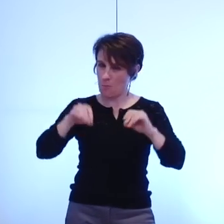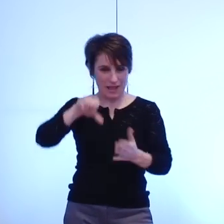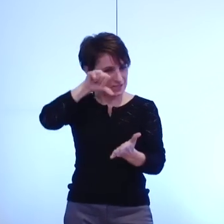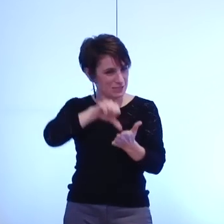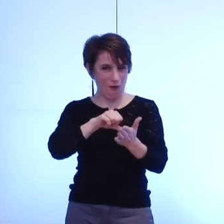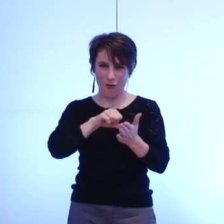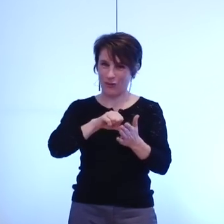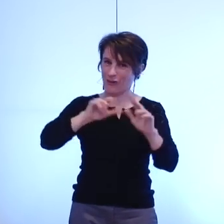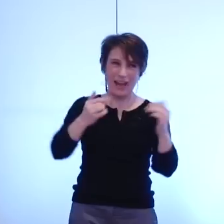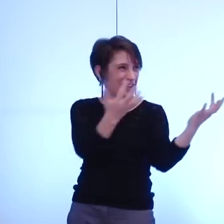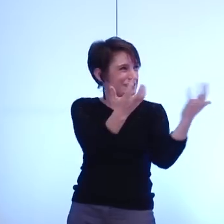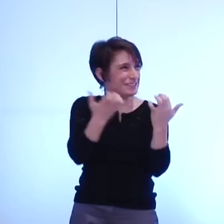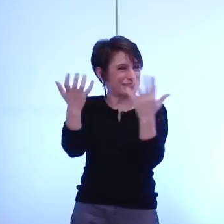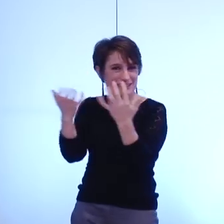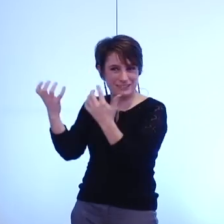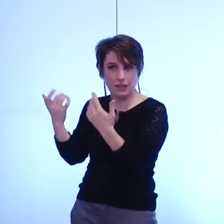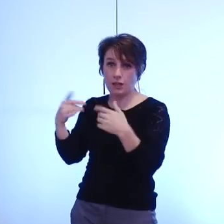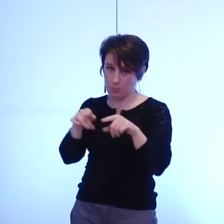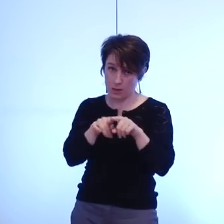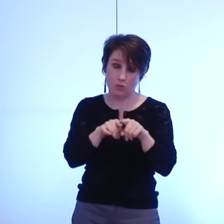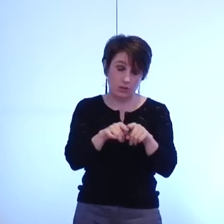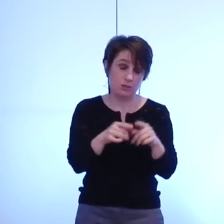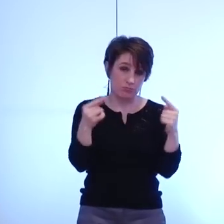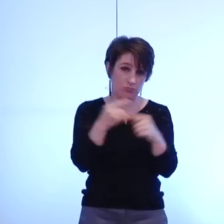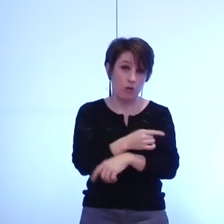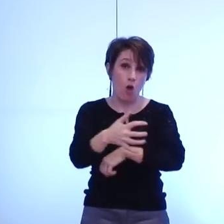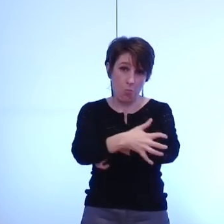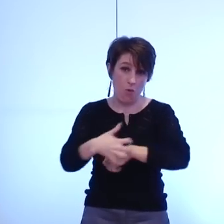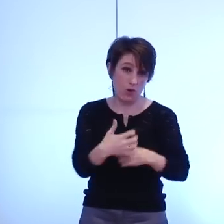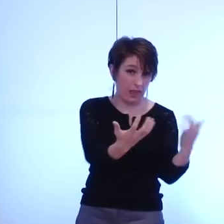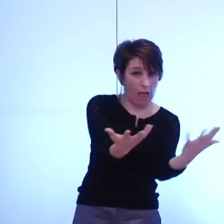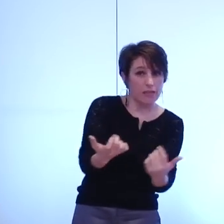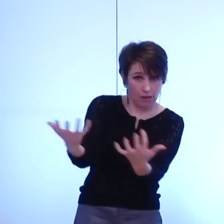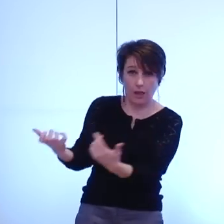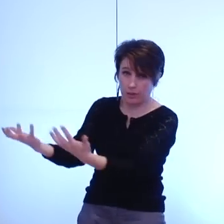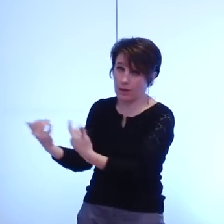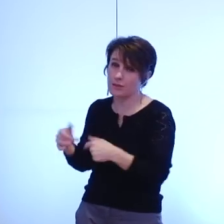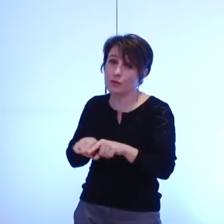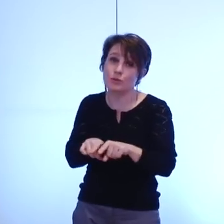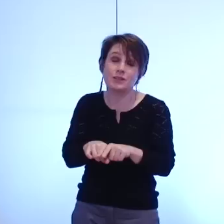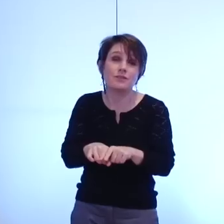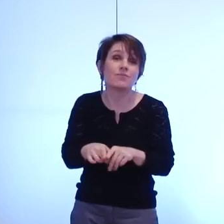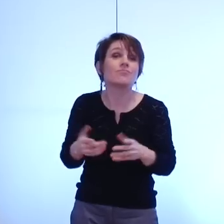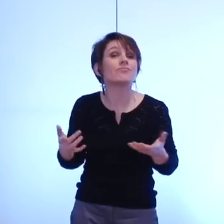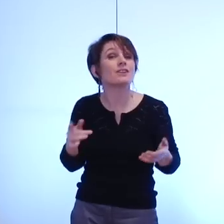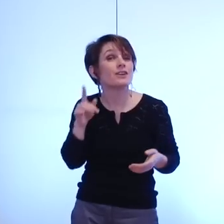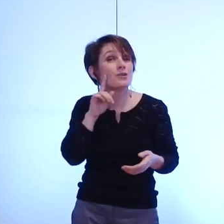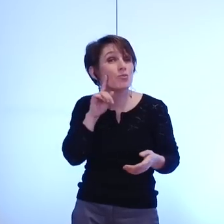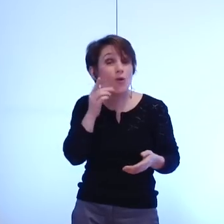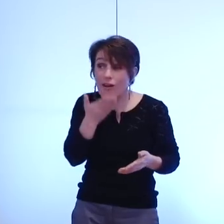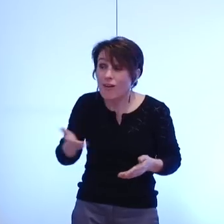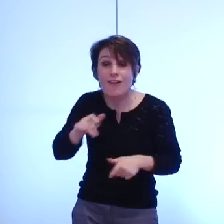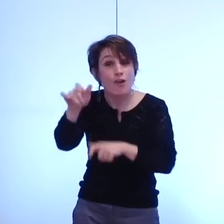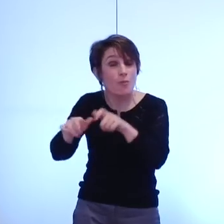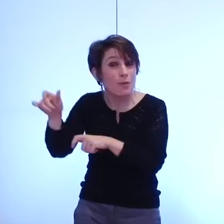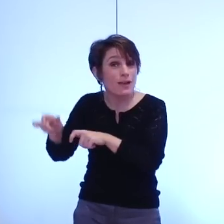aussi une bien moindre richesse pour ne pas dire une grande pauvreté tout simplement parce que les habitants qui sont dans ces situations-là